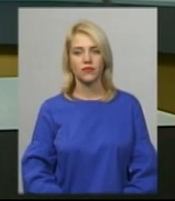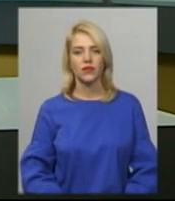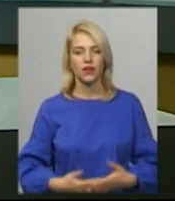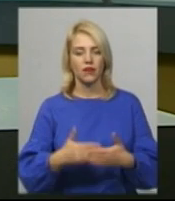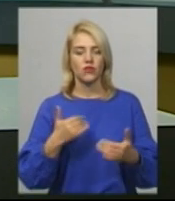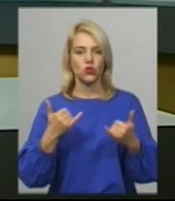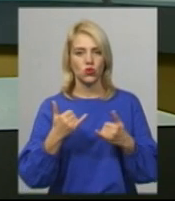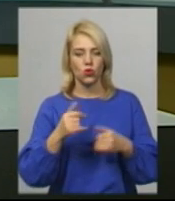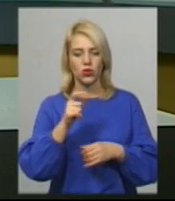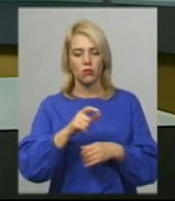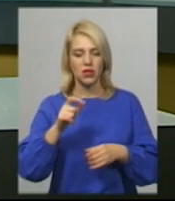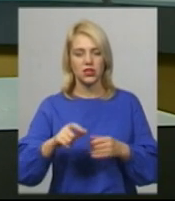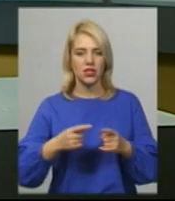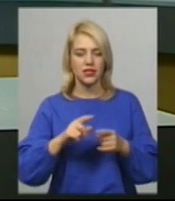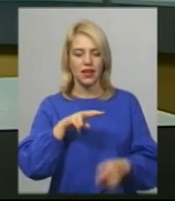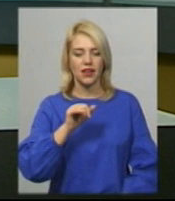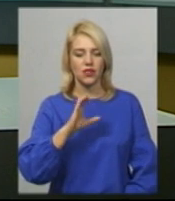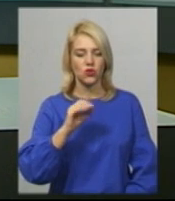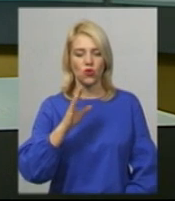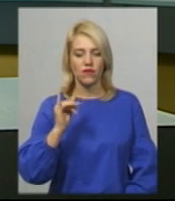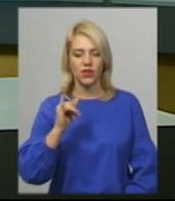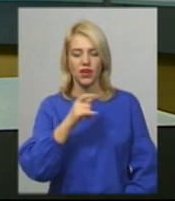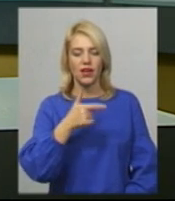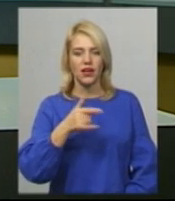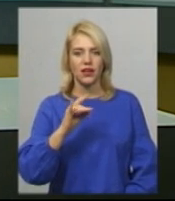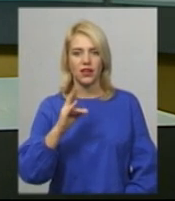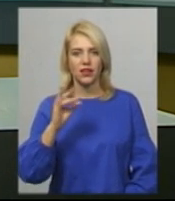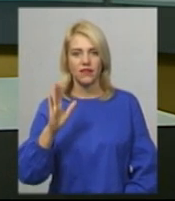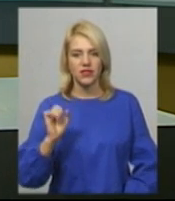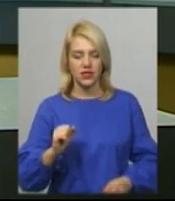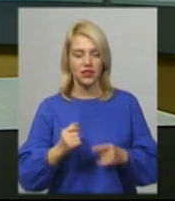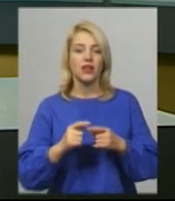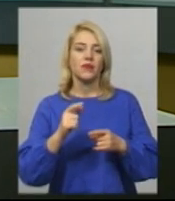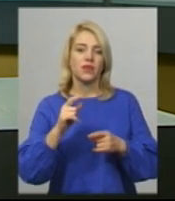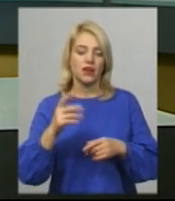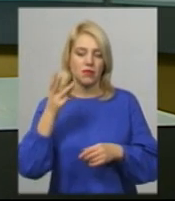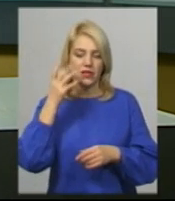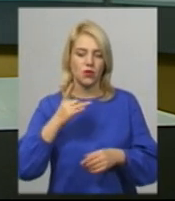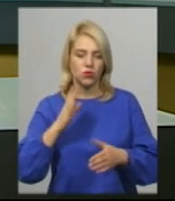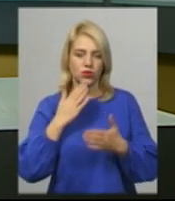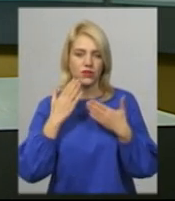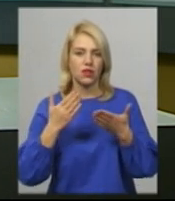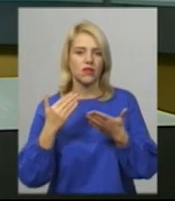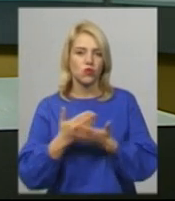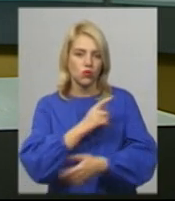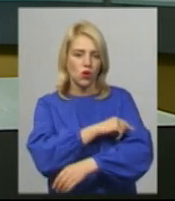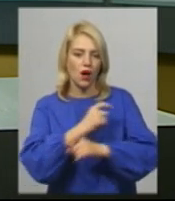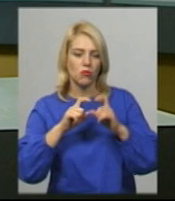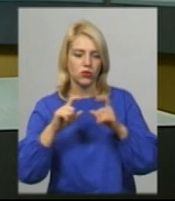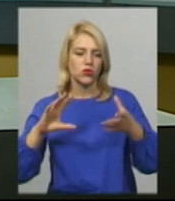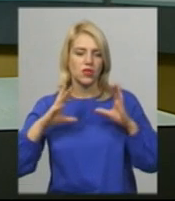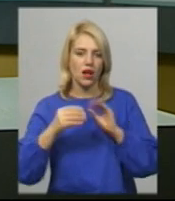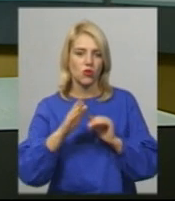Відсьогодні мешканці лісових гранівців Хмельницького району звертатимуться по медичну допомогу у нову амбулаторію загальної практики